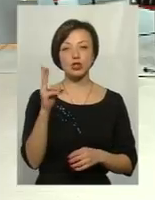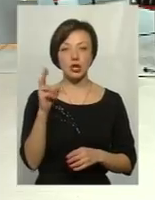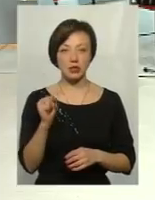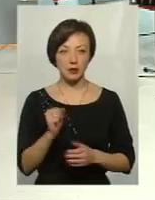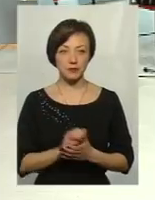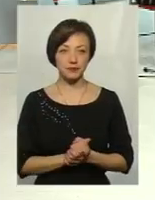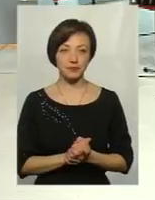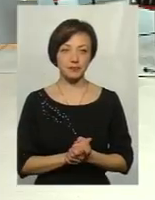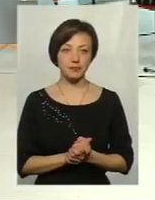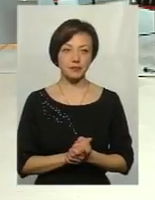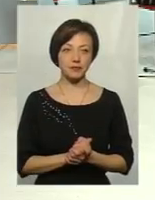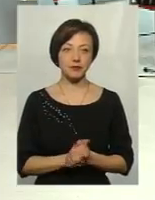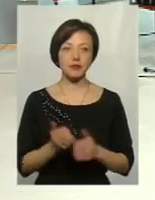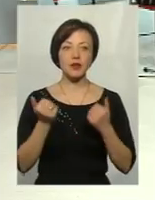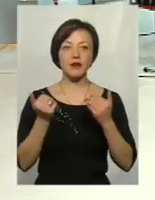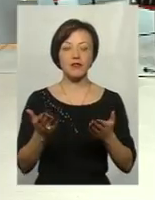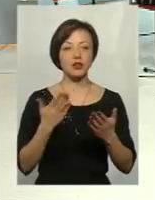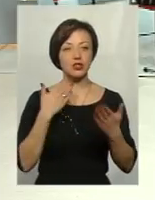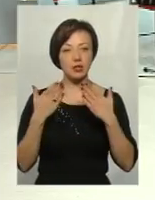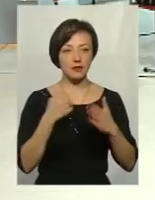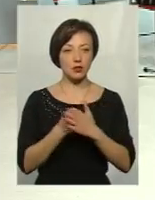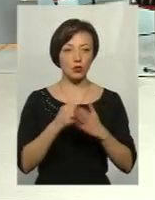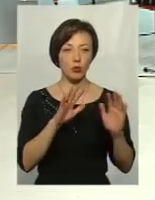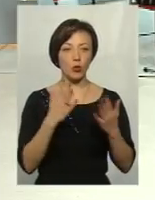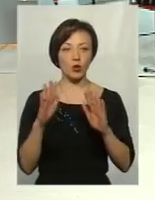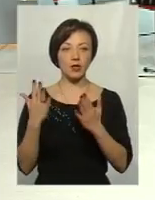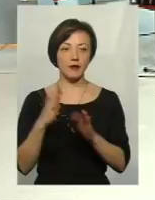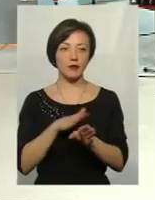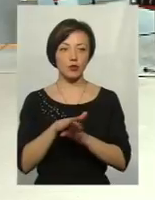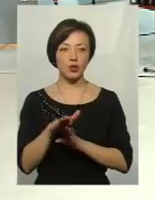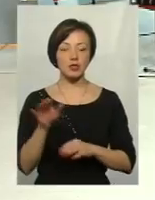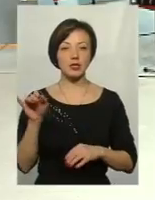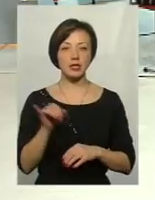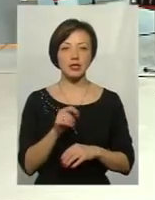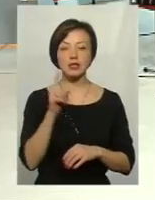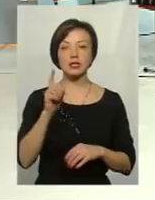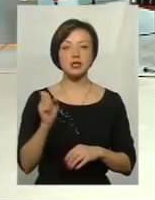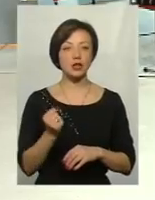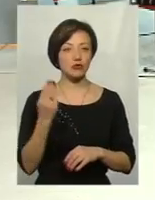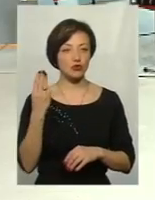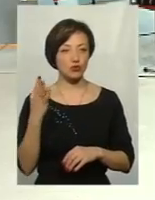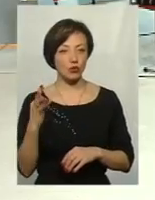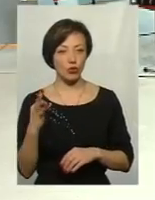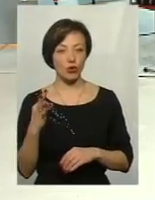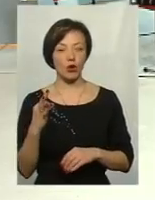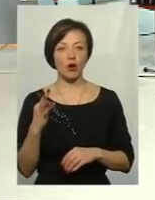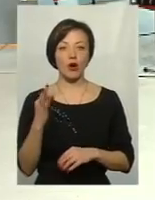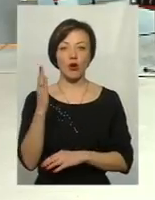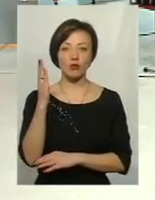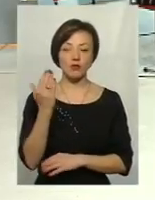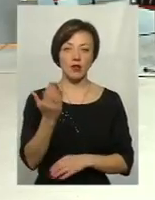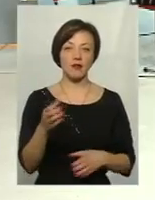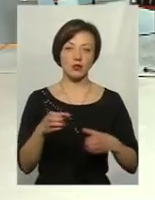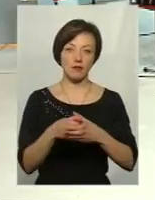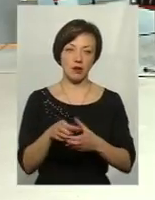пані Ніло, ваше ставлення до подій, які відбулися, і за що голосувала сьогодні ваша